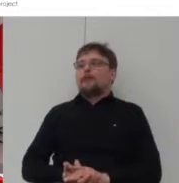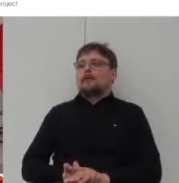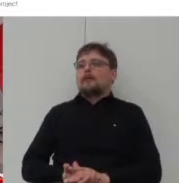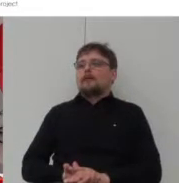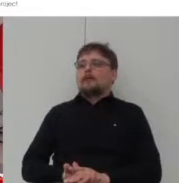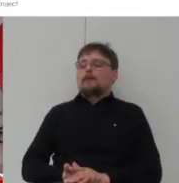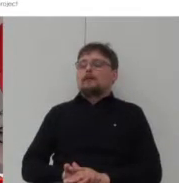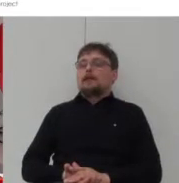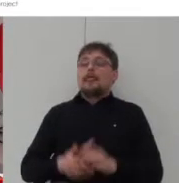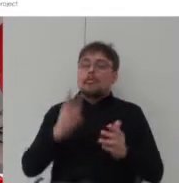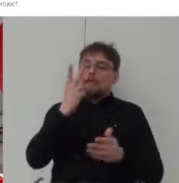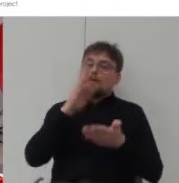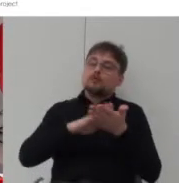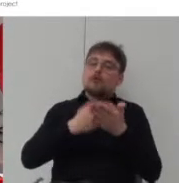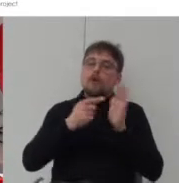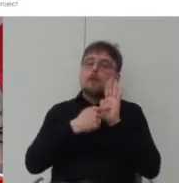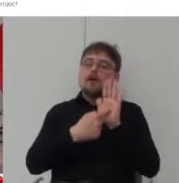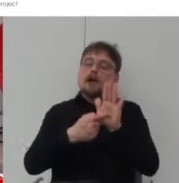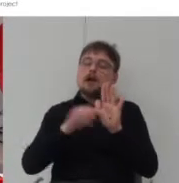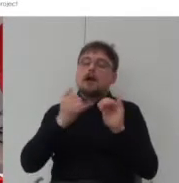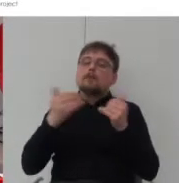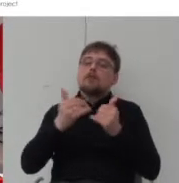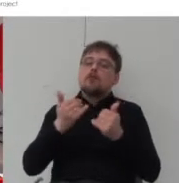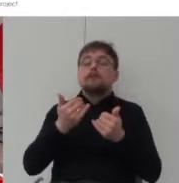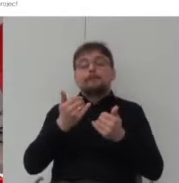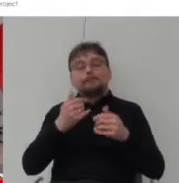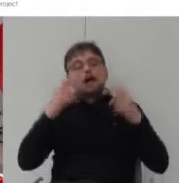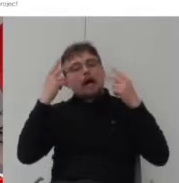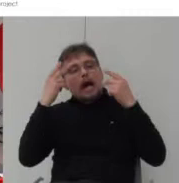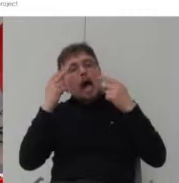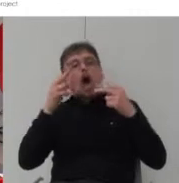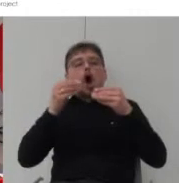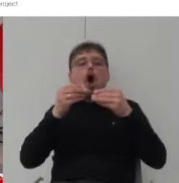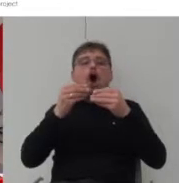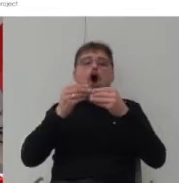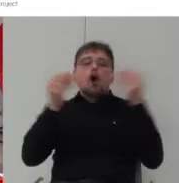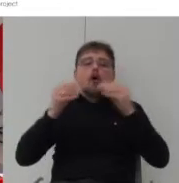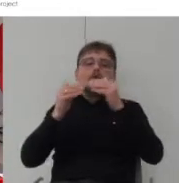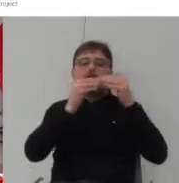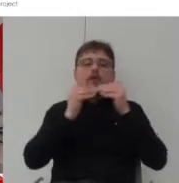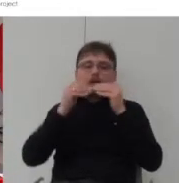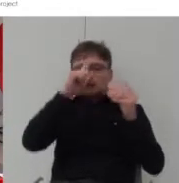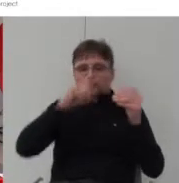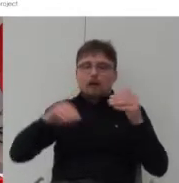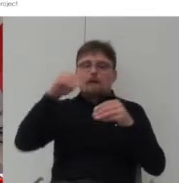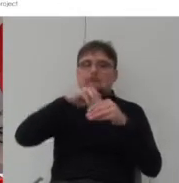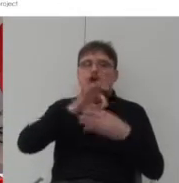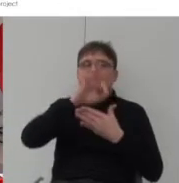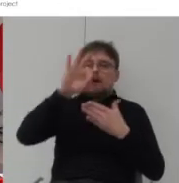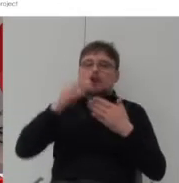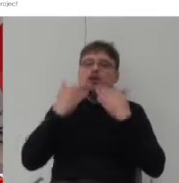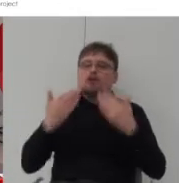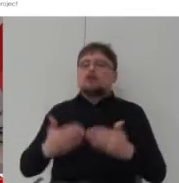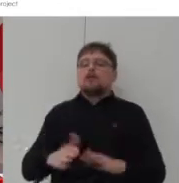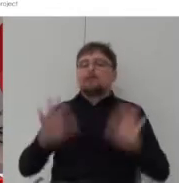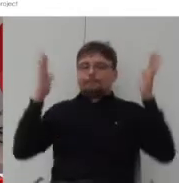pokazują jak możemy podejść do rozwoju zrównoważonego społecznie w architekturze dziękuję dziękuję bardzo